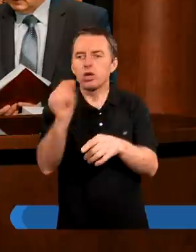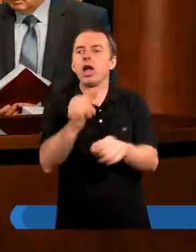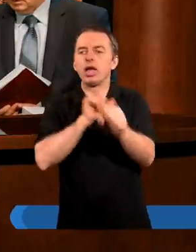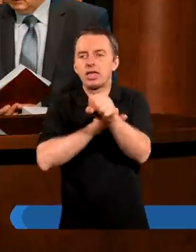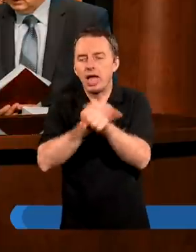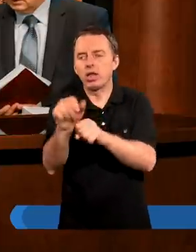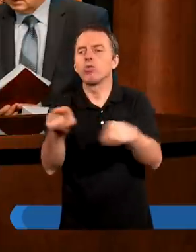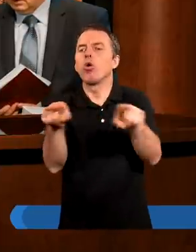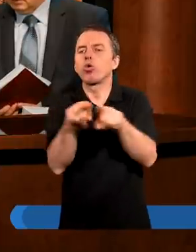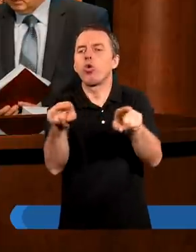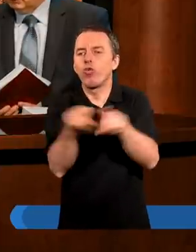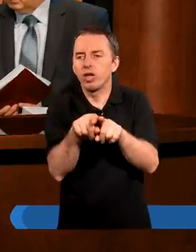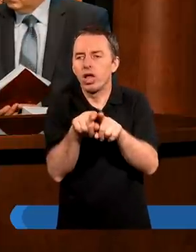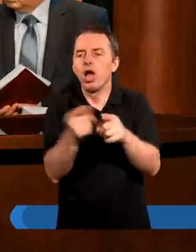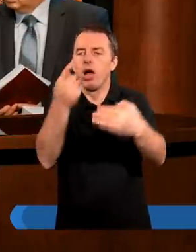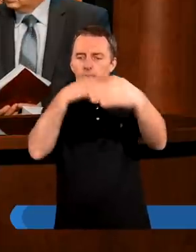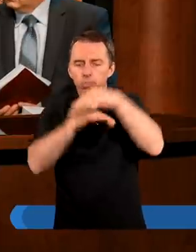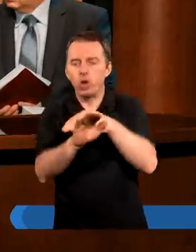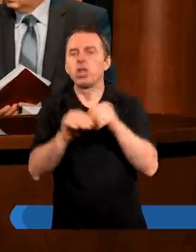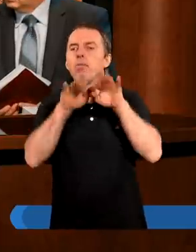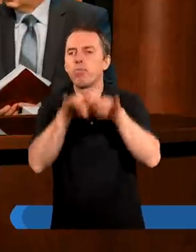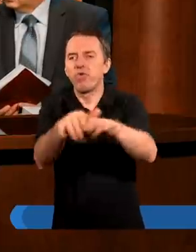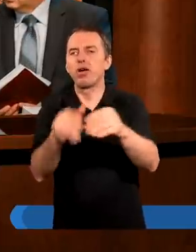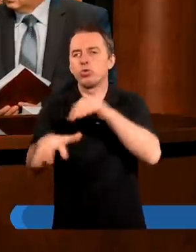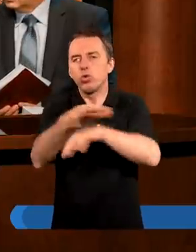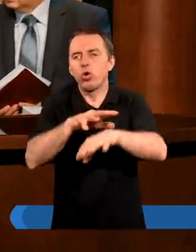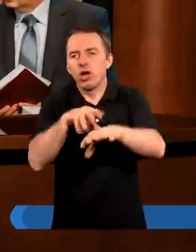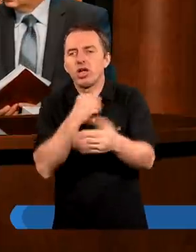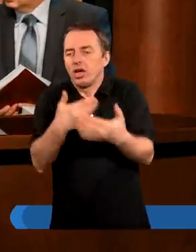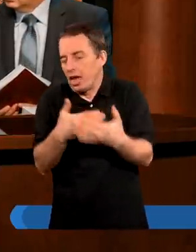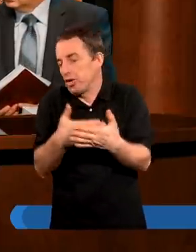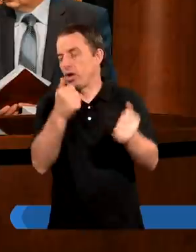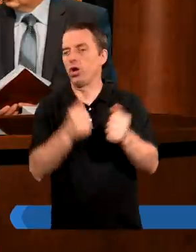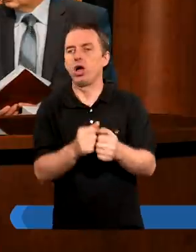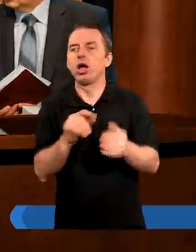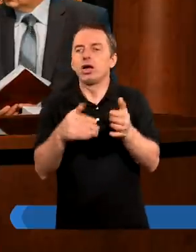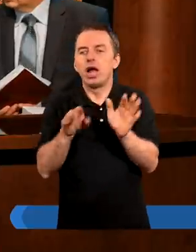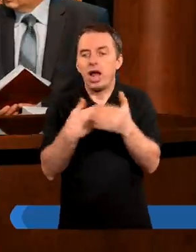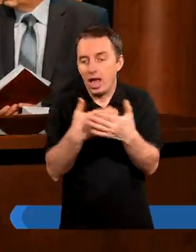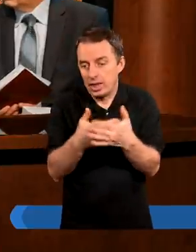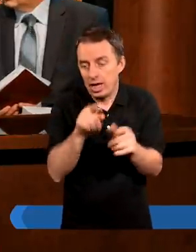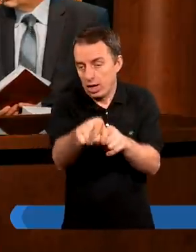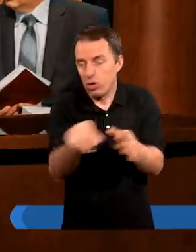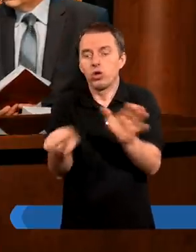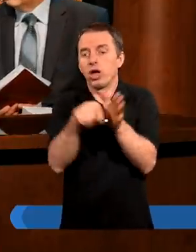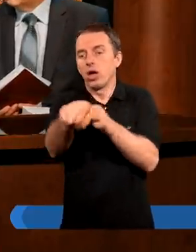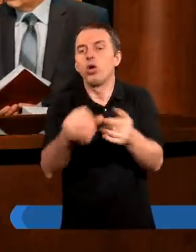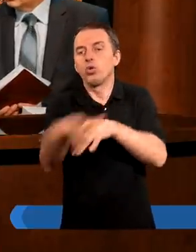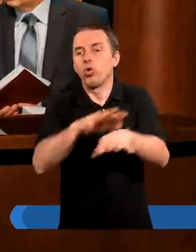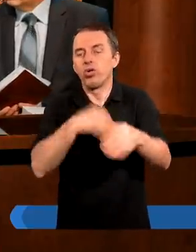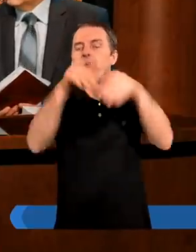jesteśmy również pod wpływem Ducha Świętego. Dlaczego? Dlatego, że to Duch Święty może